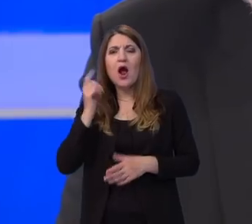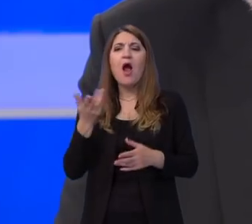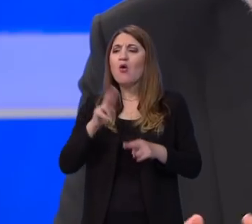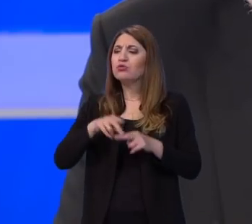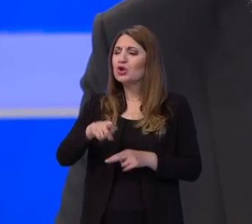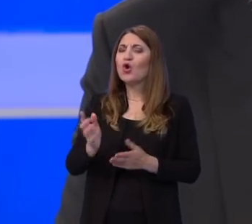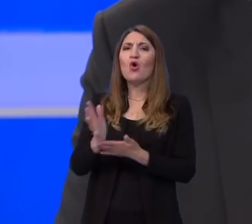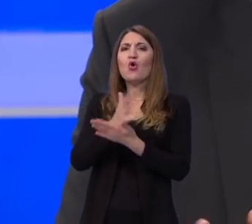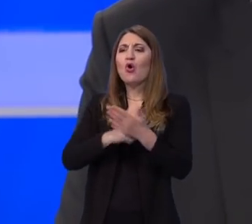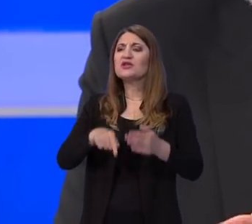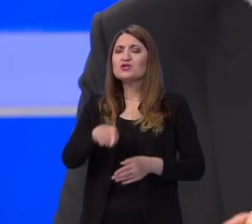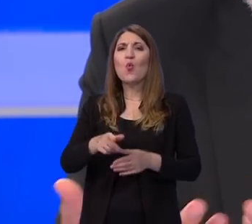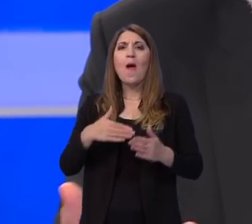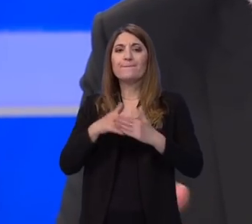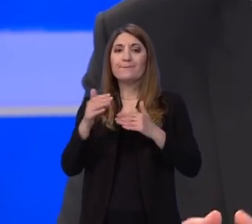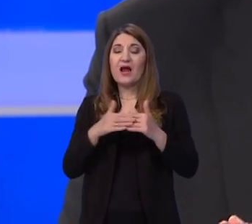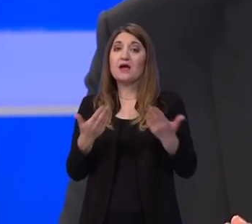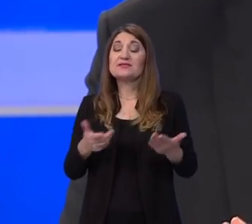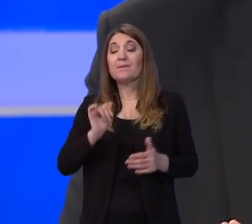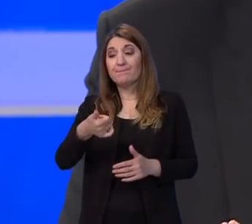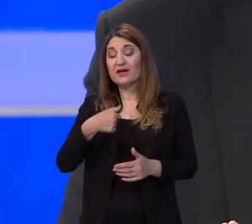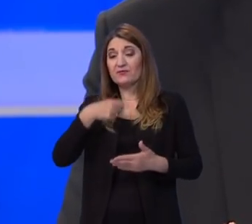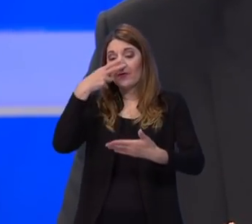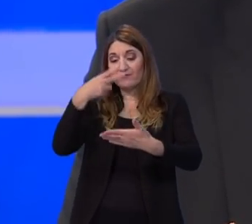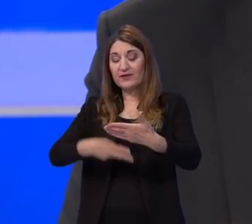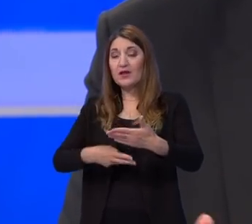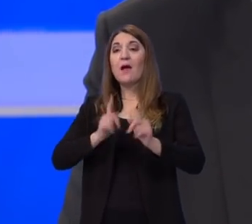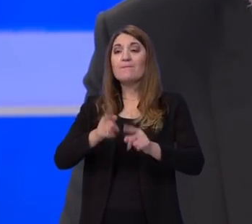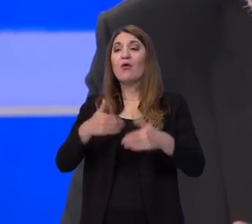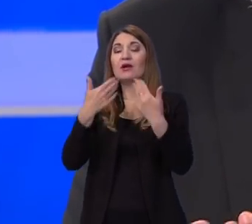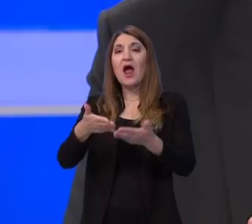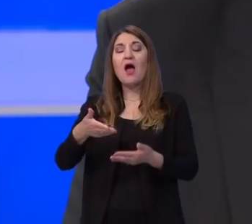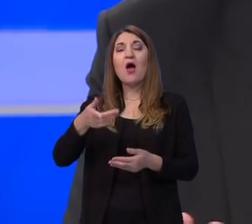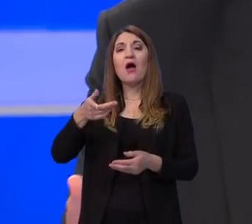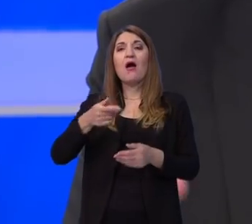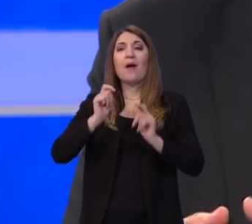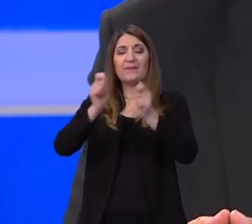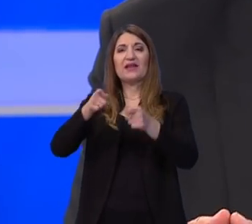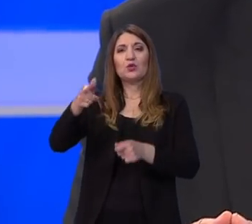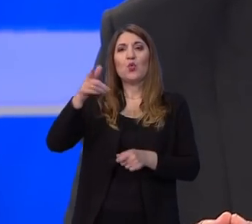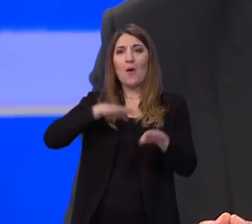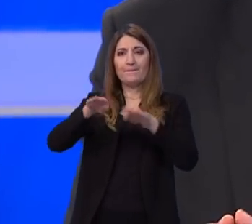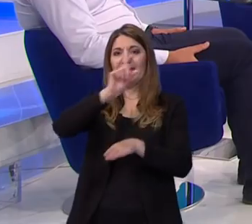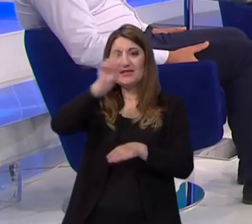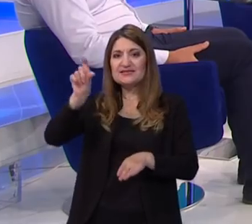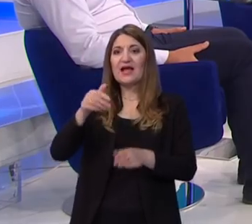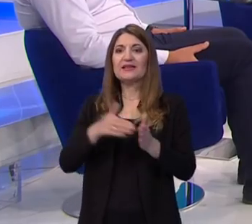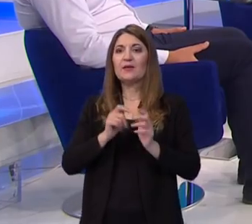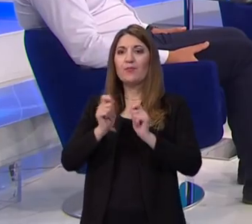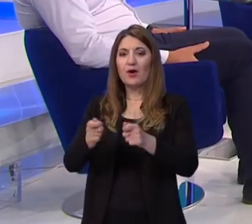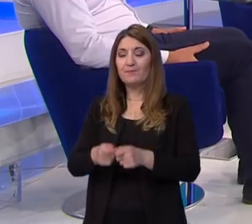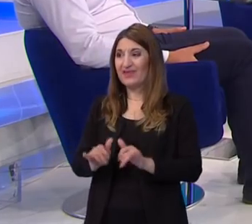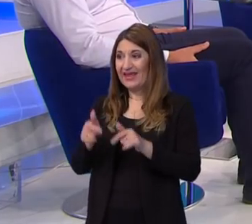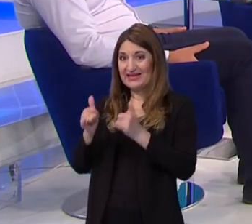primijeniti u praksi mora doći na mišljenje u ministarstvo, odnosno treba predložiti model... Jel je